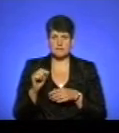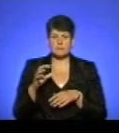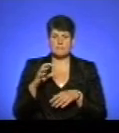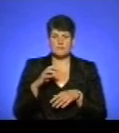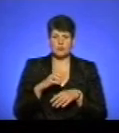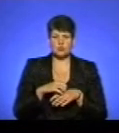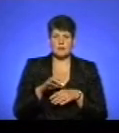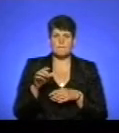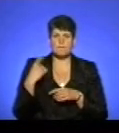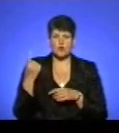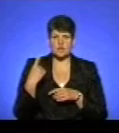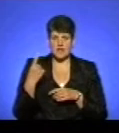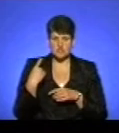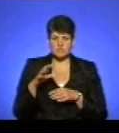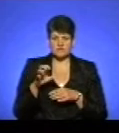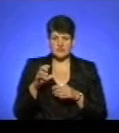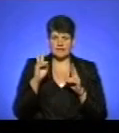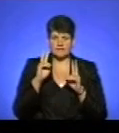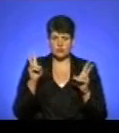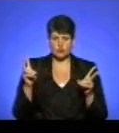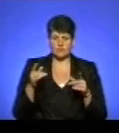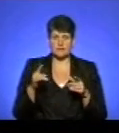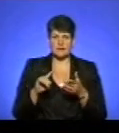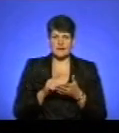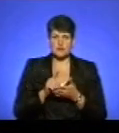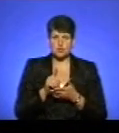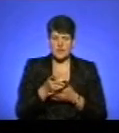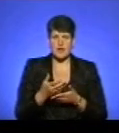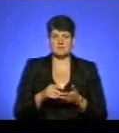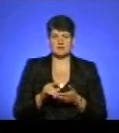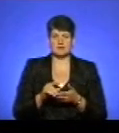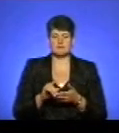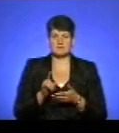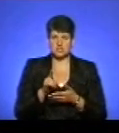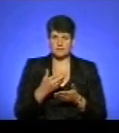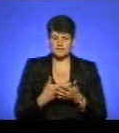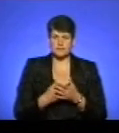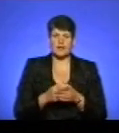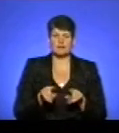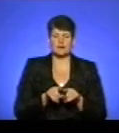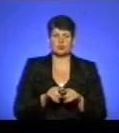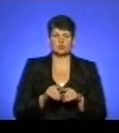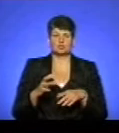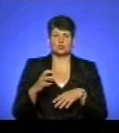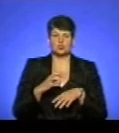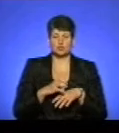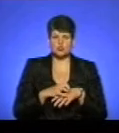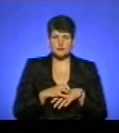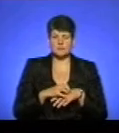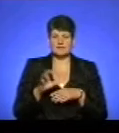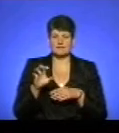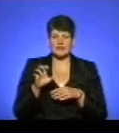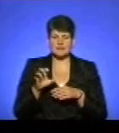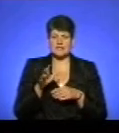бродячими тваринами, невідомими тваринами, мишовидними гризунами, а також покуси відомими тваринами, які за час